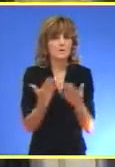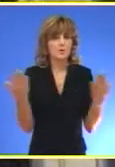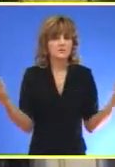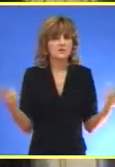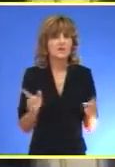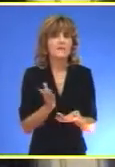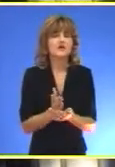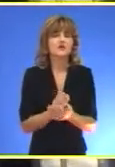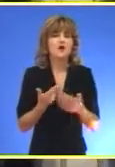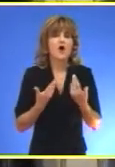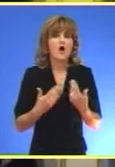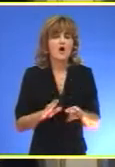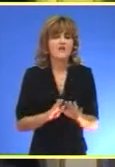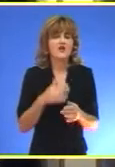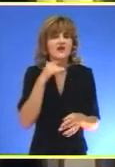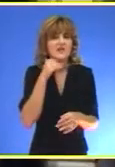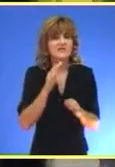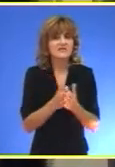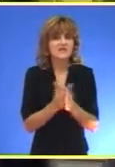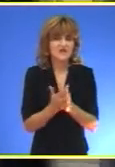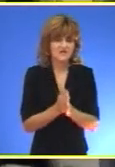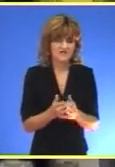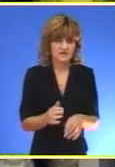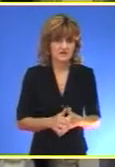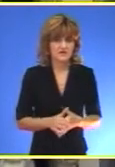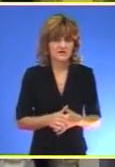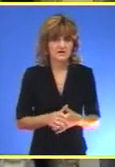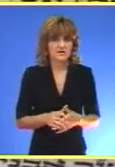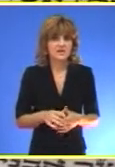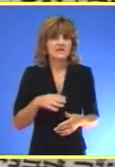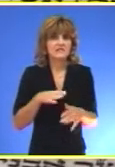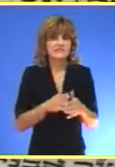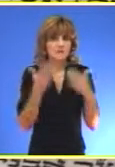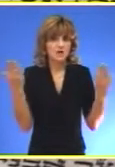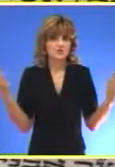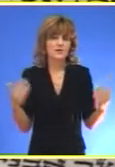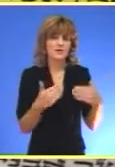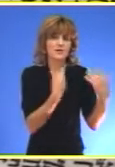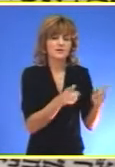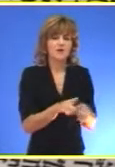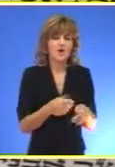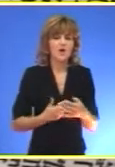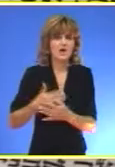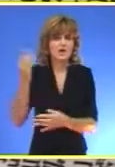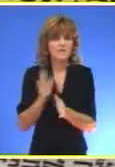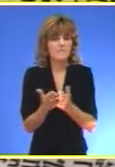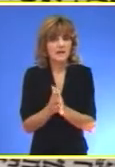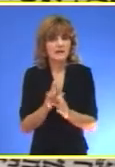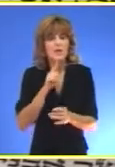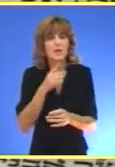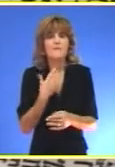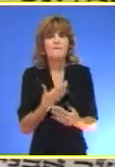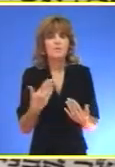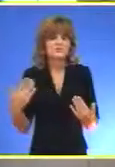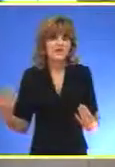biti otvorena izložba jevreskih knjiga Naše knjige Izložbu zajedno priređuju Gradska biblioteka, Gradski muzej